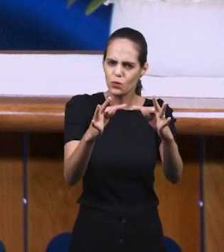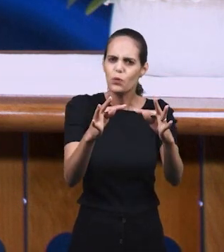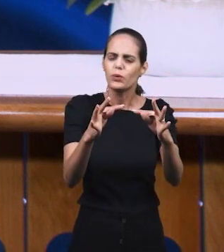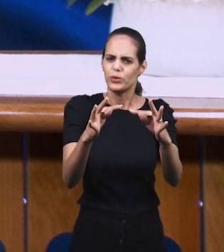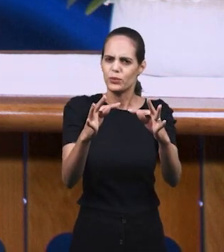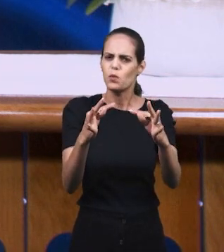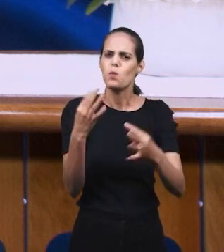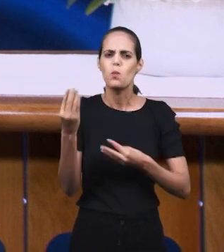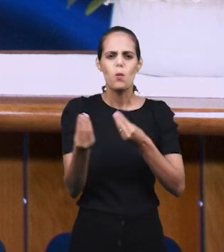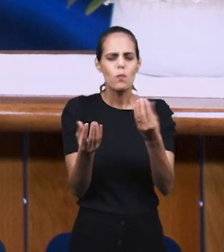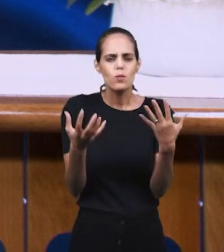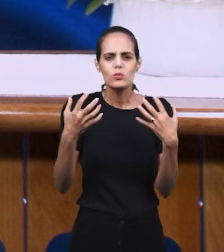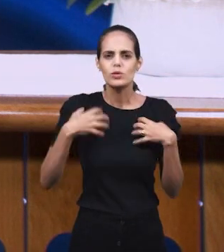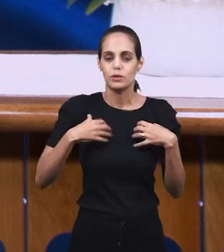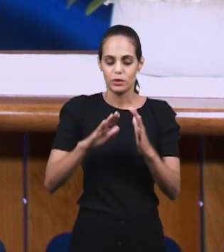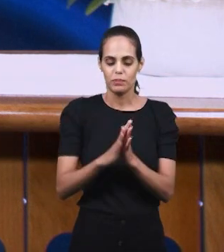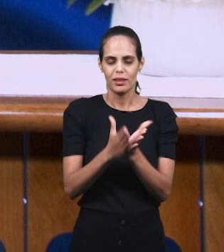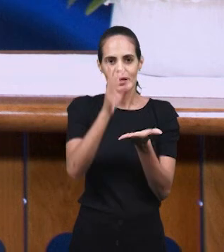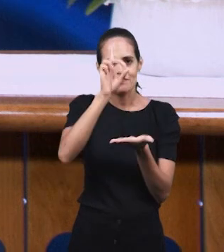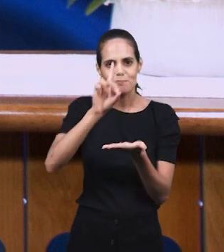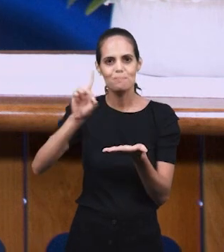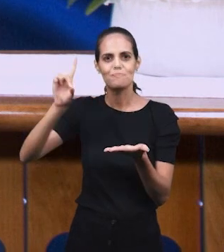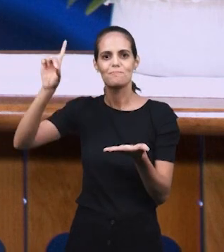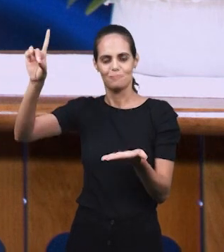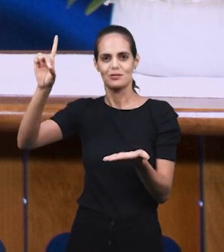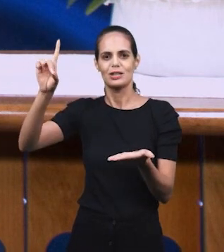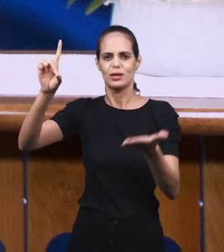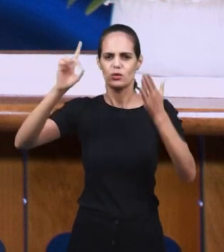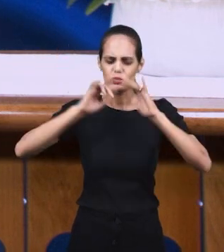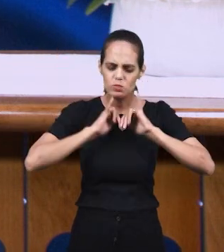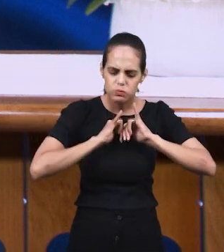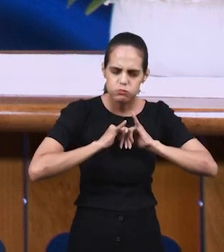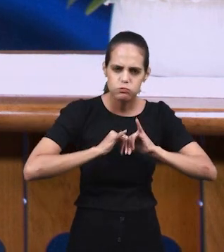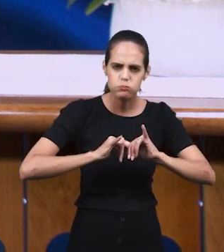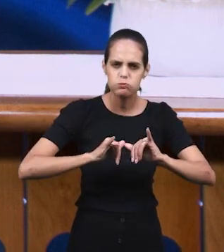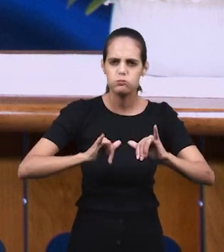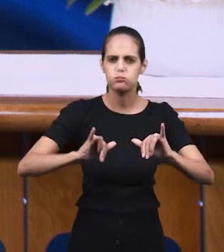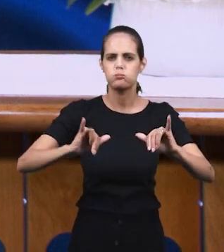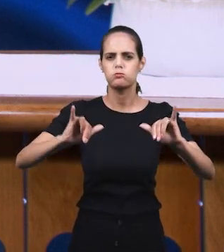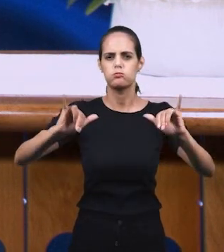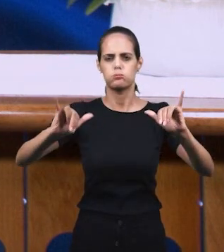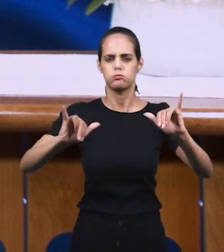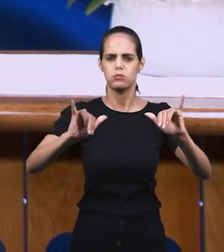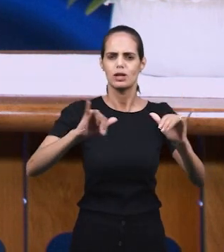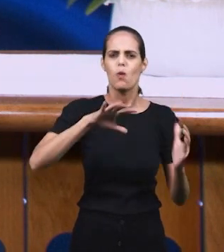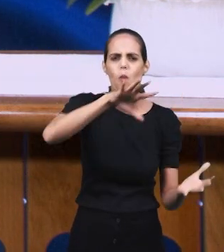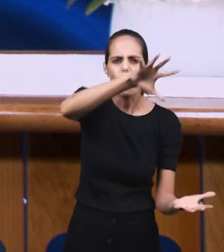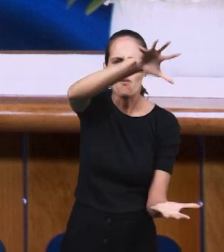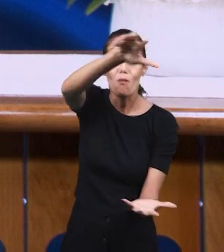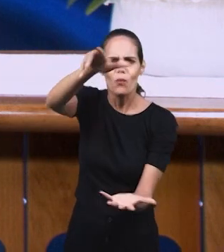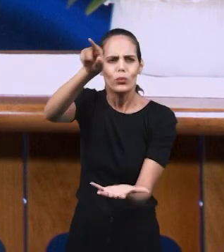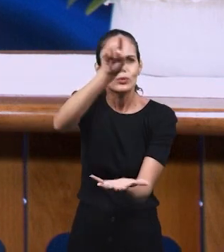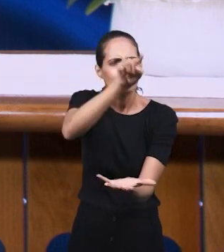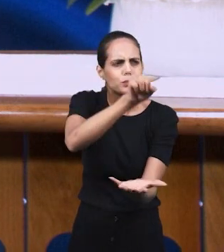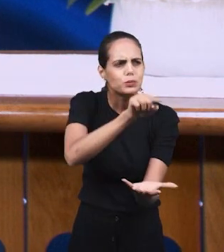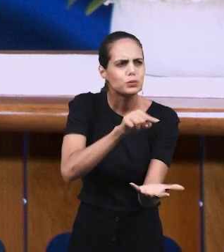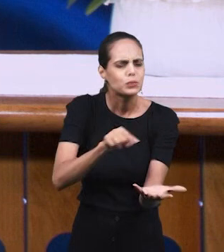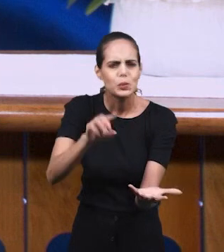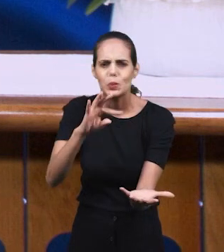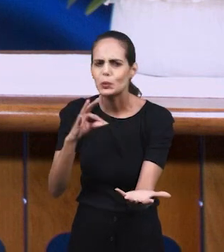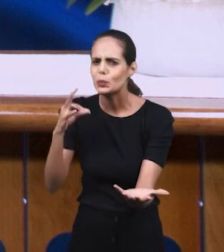в отношении того, как Слово Божие распространяется и оно